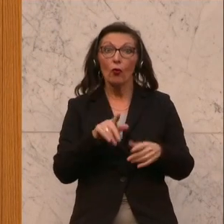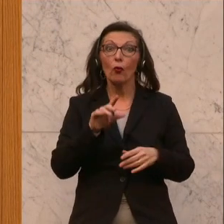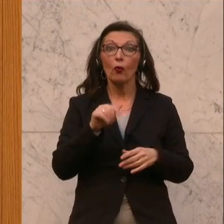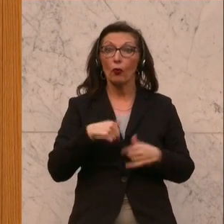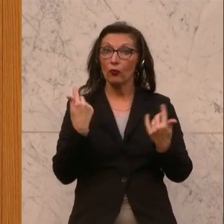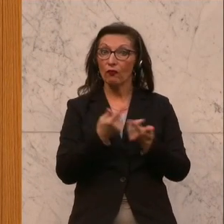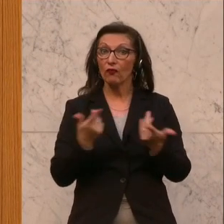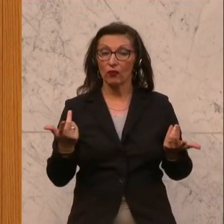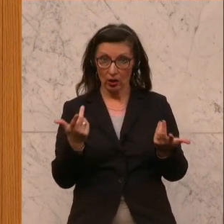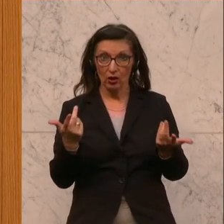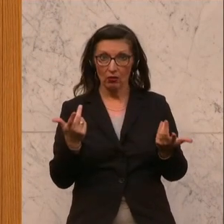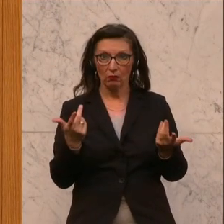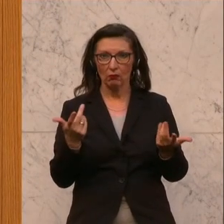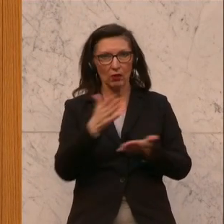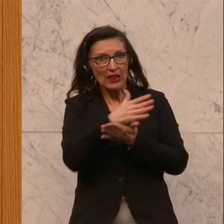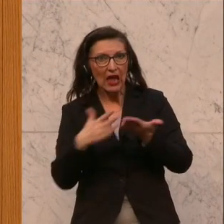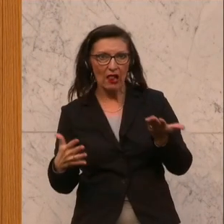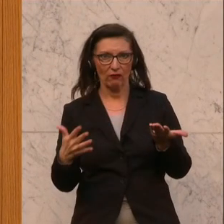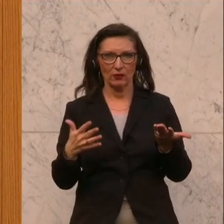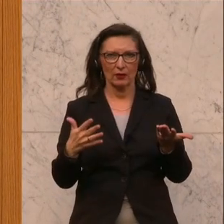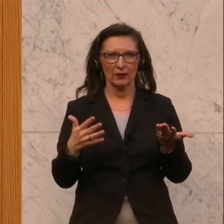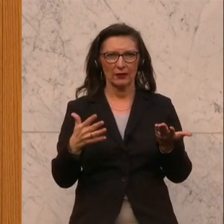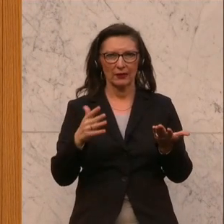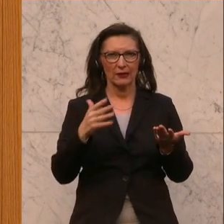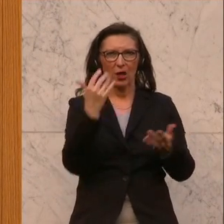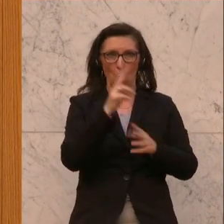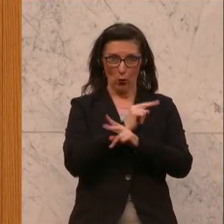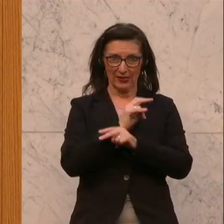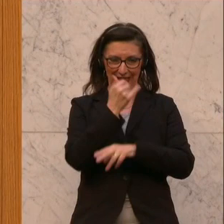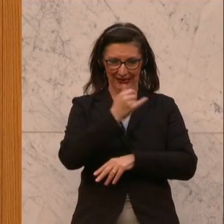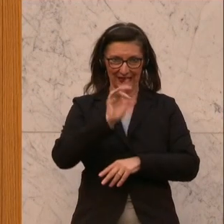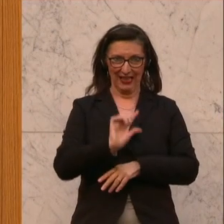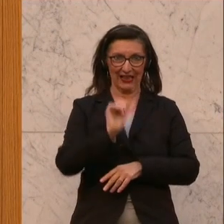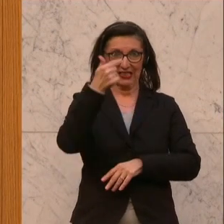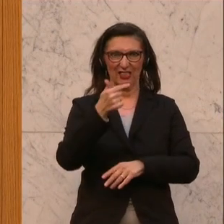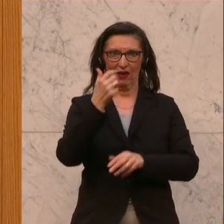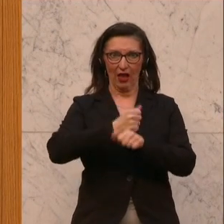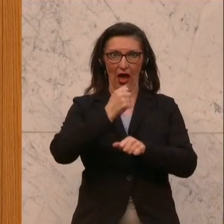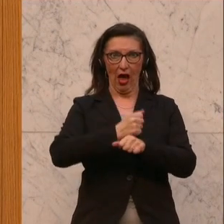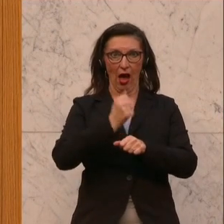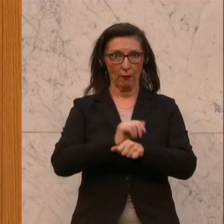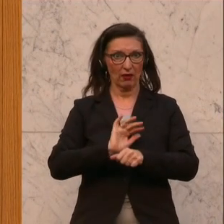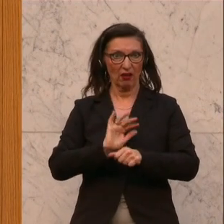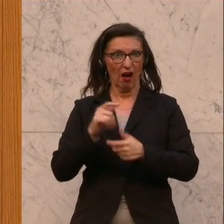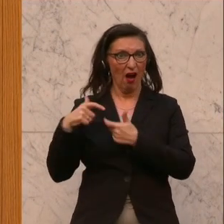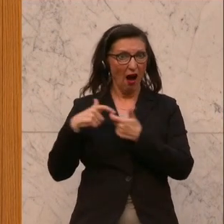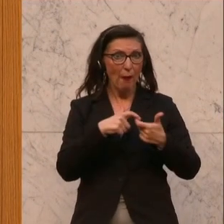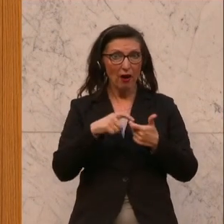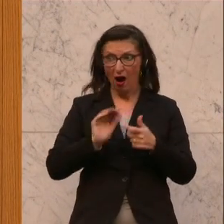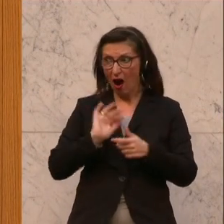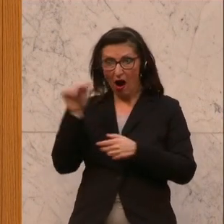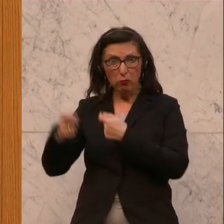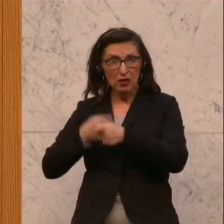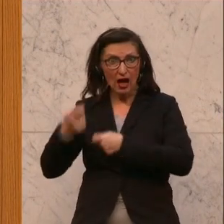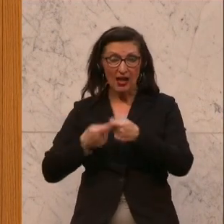in Österreich ist direkt oder indirekt vom Außenhandel abhängig. Und deswegen für